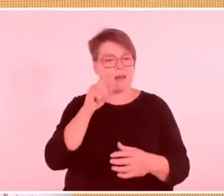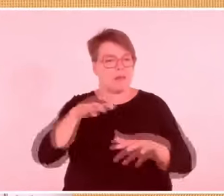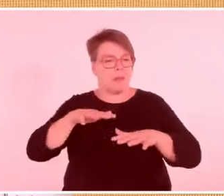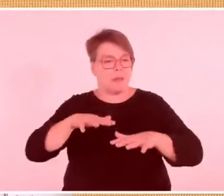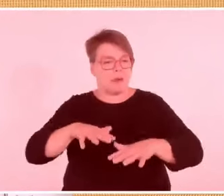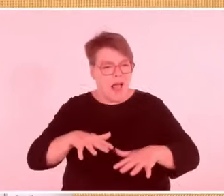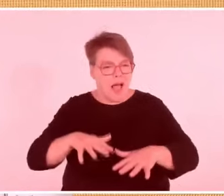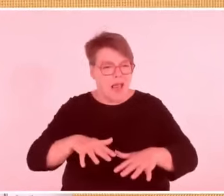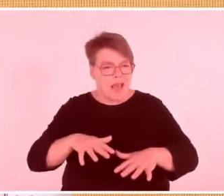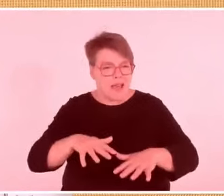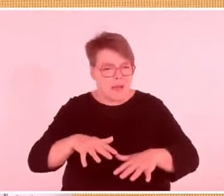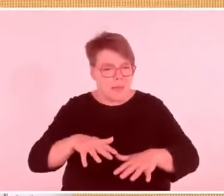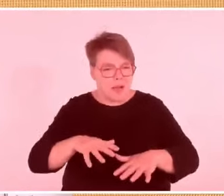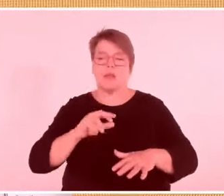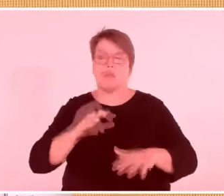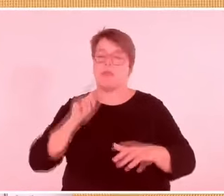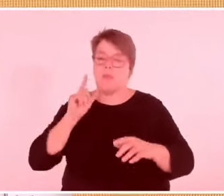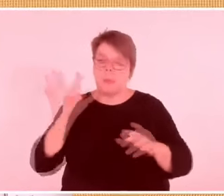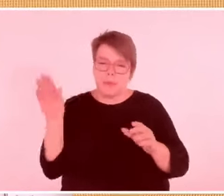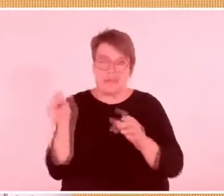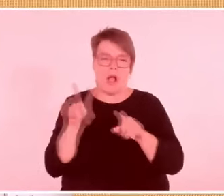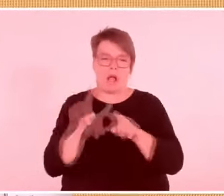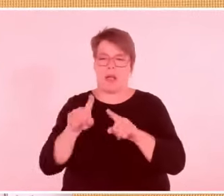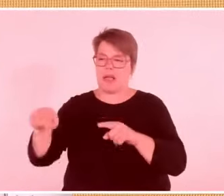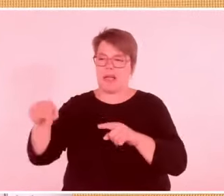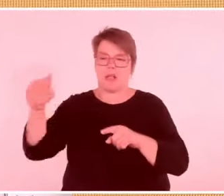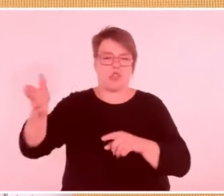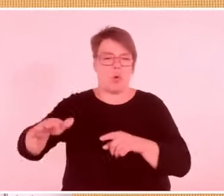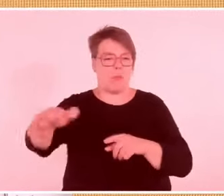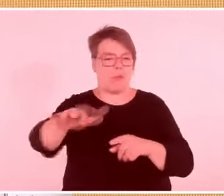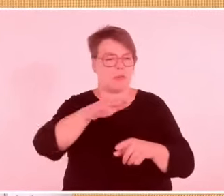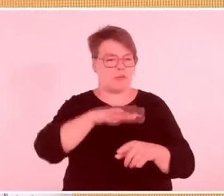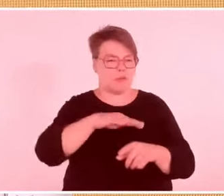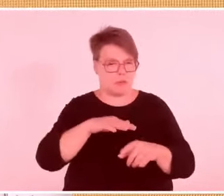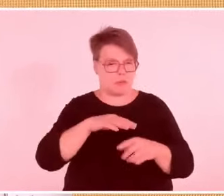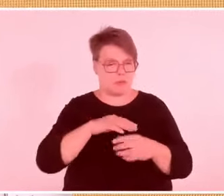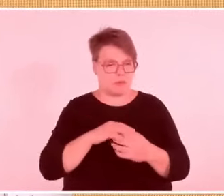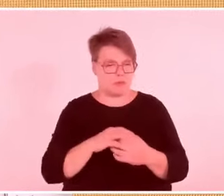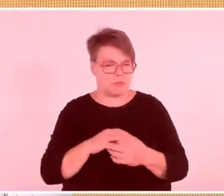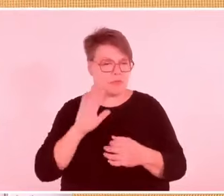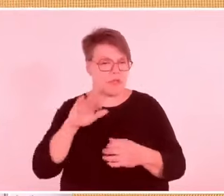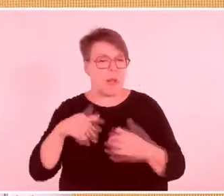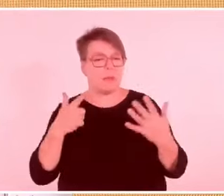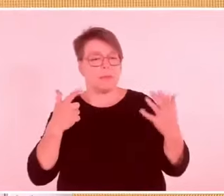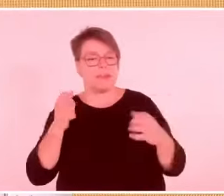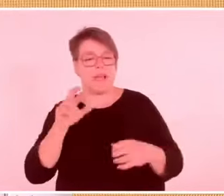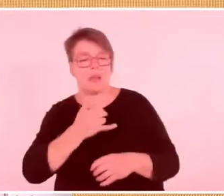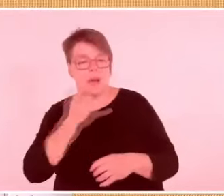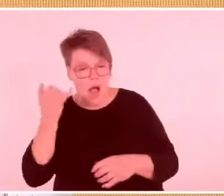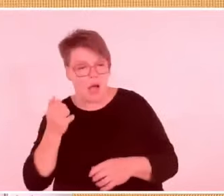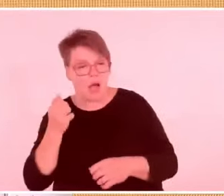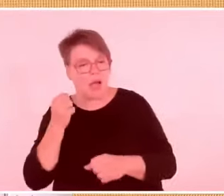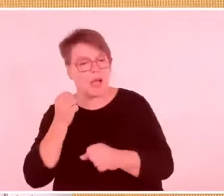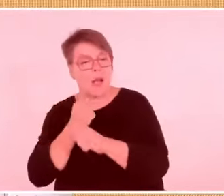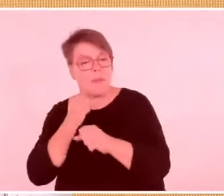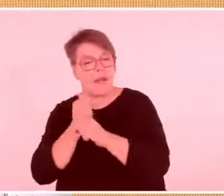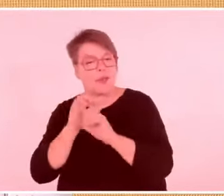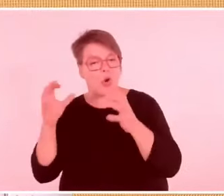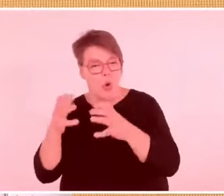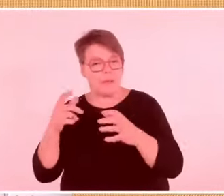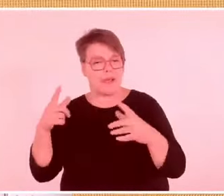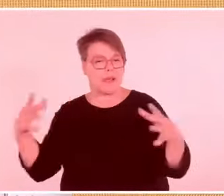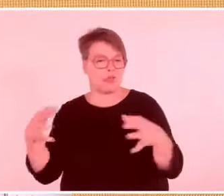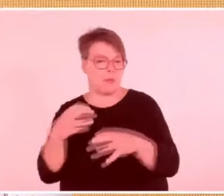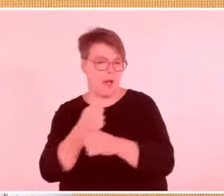kollaboriert, mit den Mitgliedern von Solidarnosc und hat den am Runden Tisch 1989 mitgemacht.